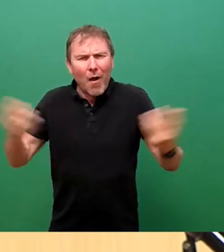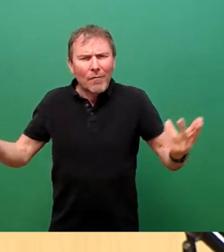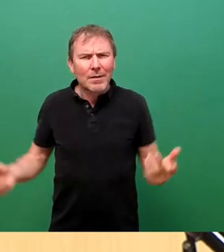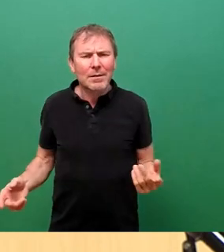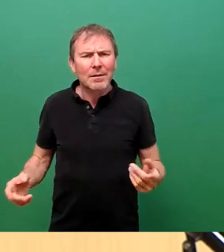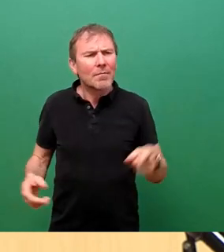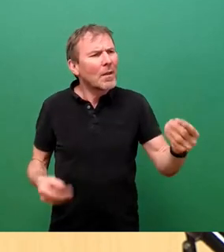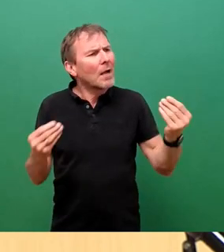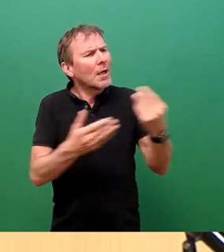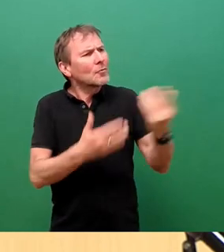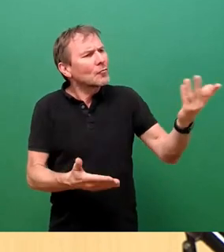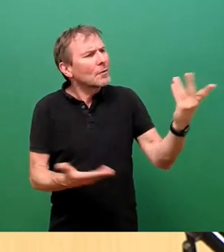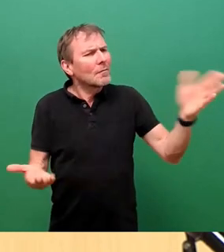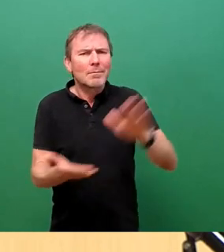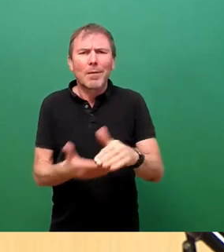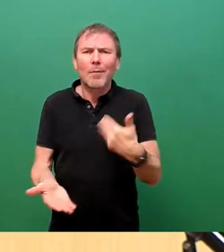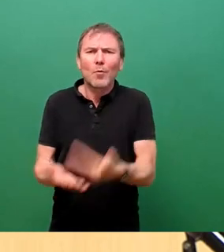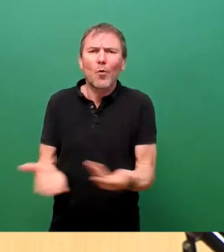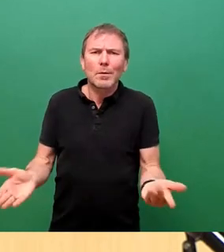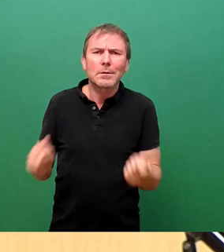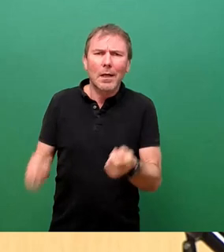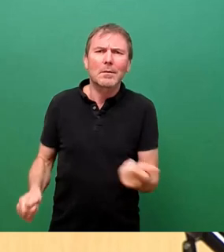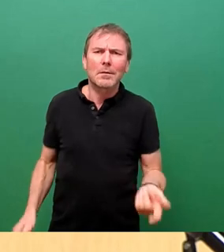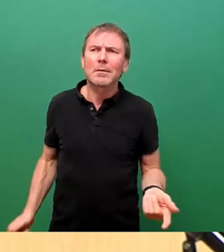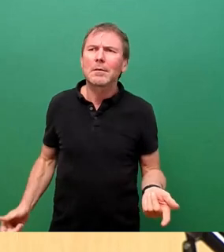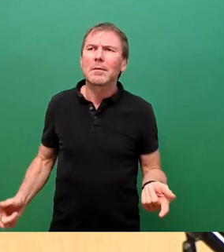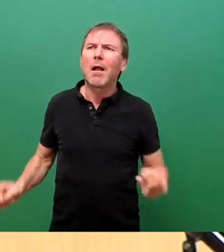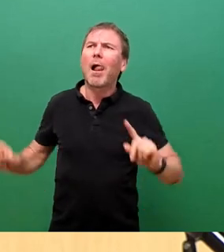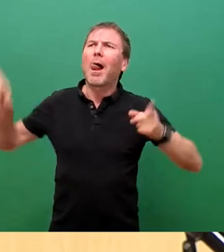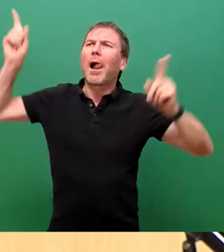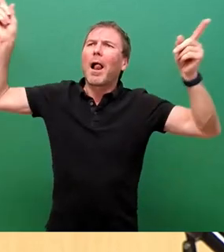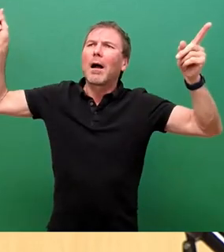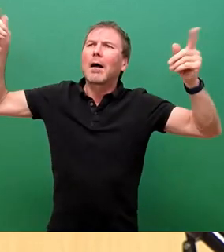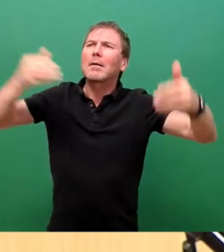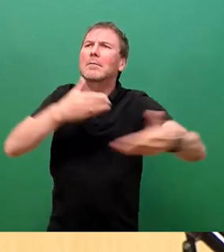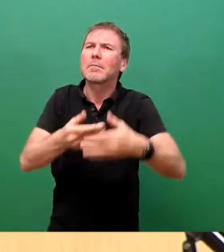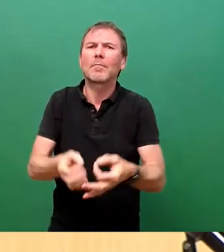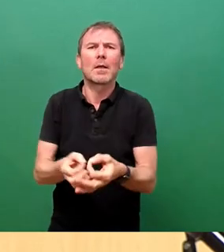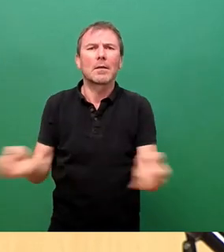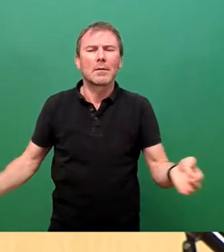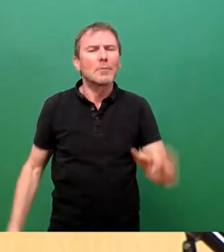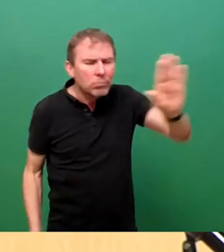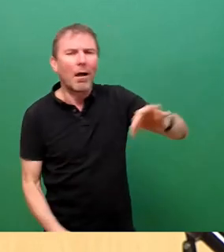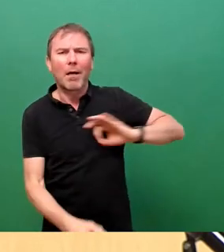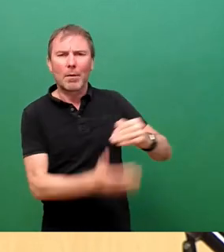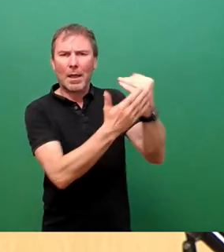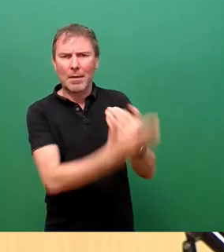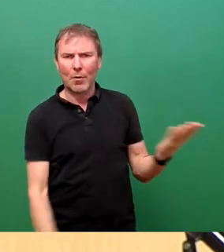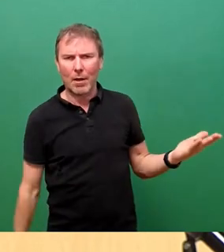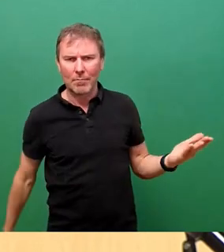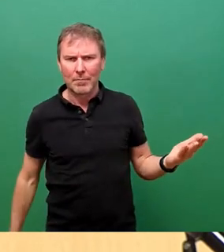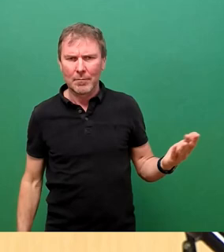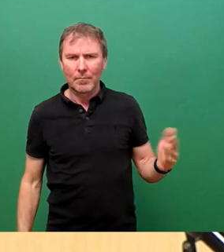aktuellen Stunde und Ihrem Antrag? Viel Lärm um nichts. Ihr Parteiprogramm. Es wird keine flächendeckenden